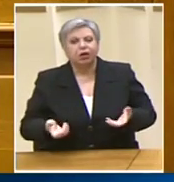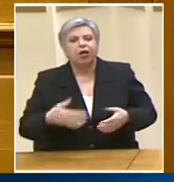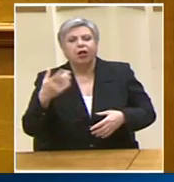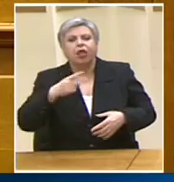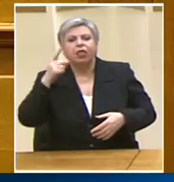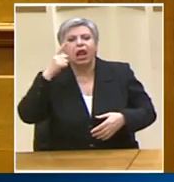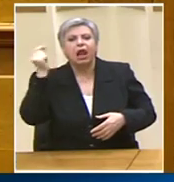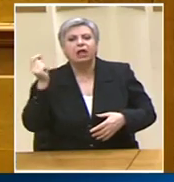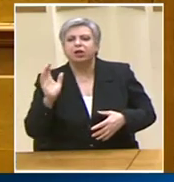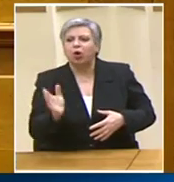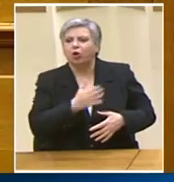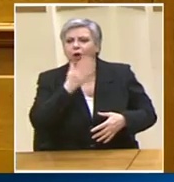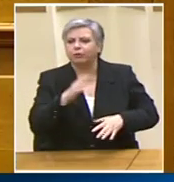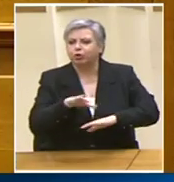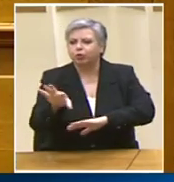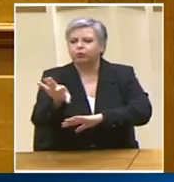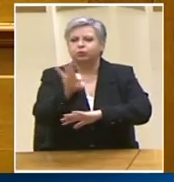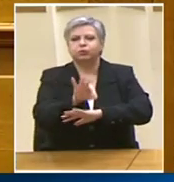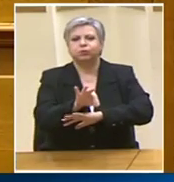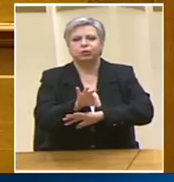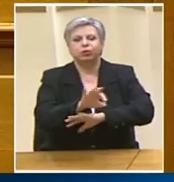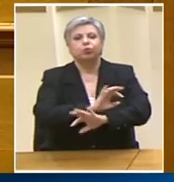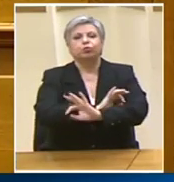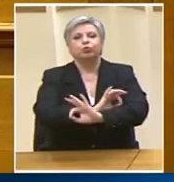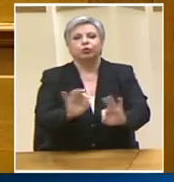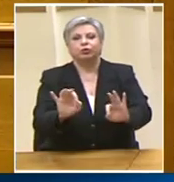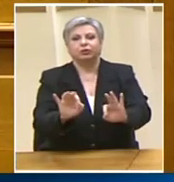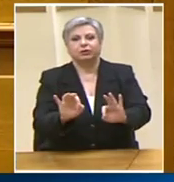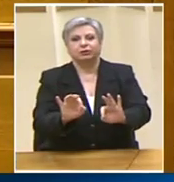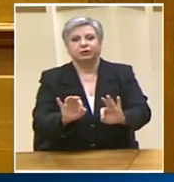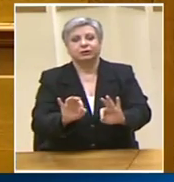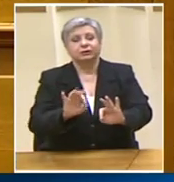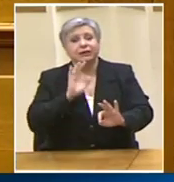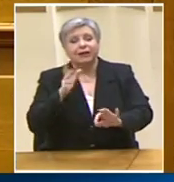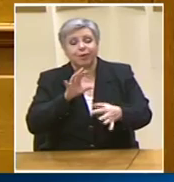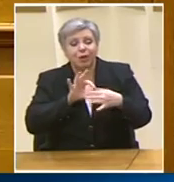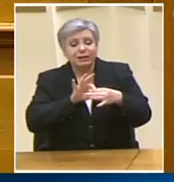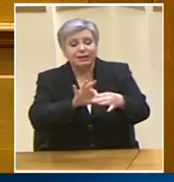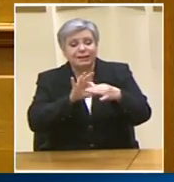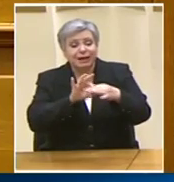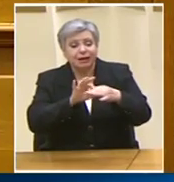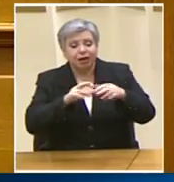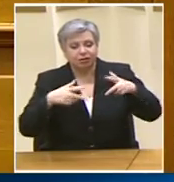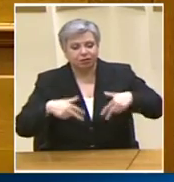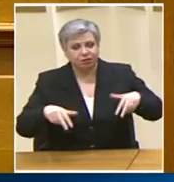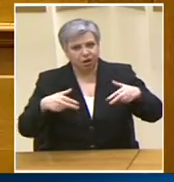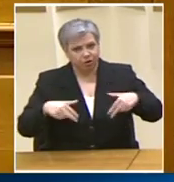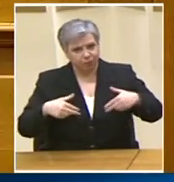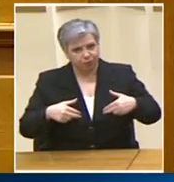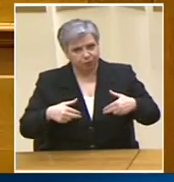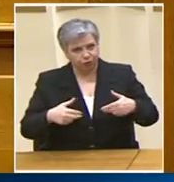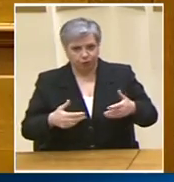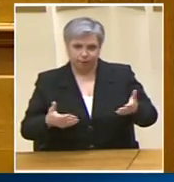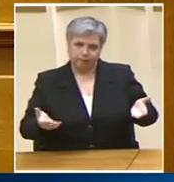να επαρκεί για την κάλυψη όλων των θέσεων των συνεργατών ενός Υπουργού τόση αριστεία έχετε